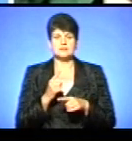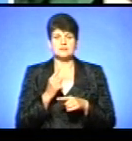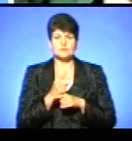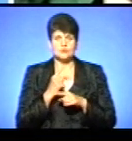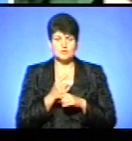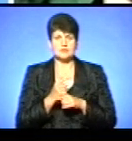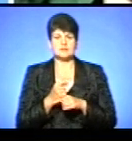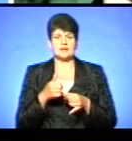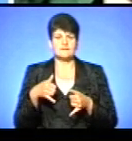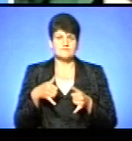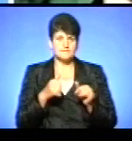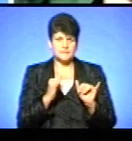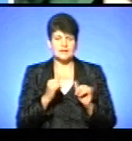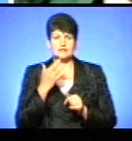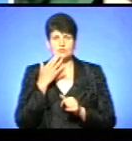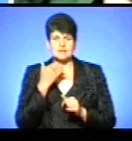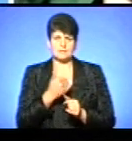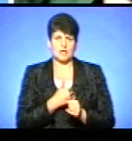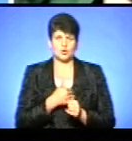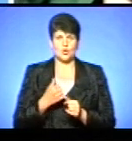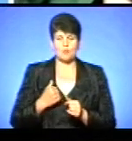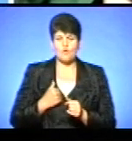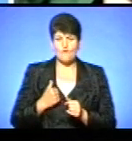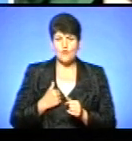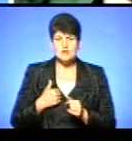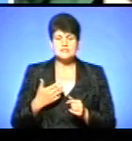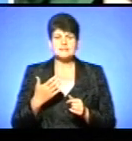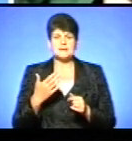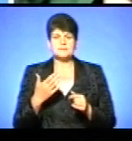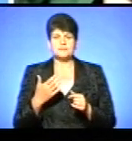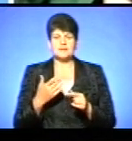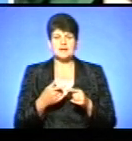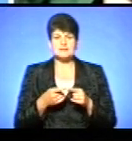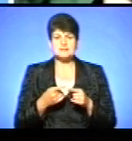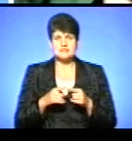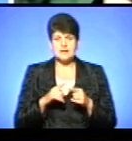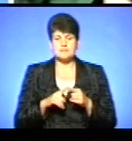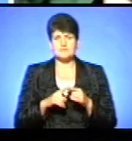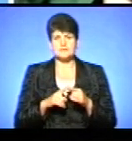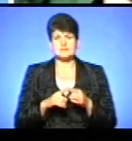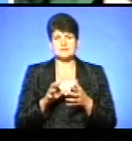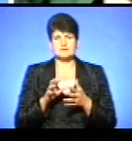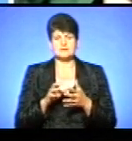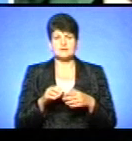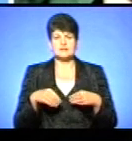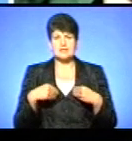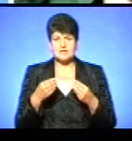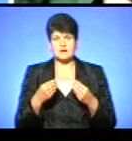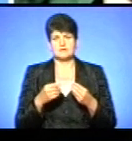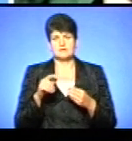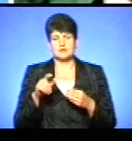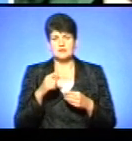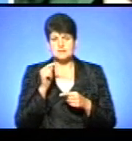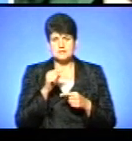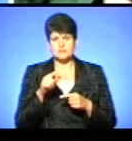екстрадиція іноземних добровольців, це міграційна амністія для добровольців, прощена процедура надання добровольцям громадянство України.